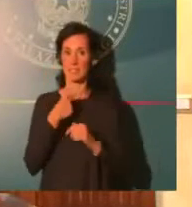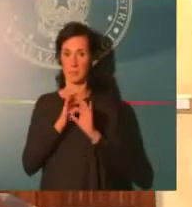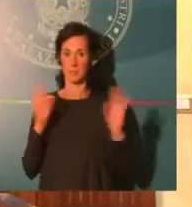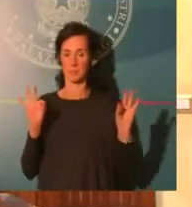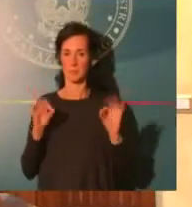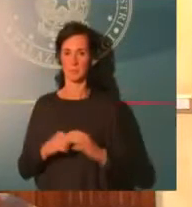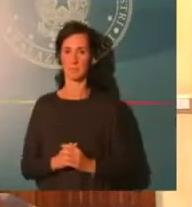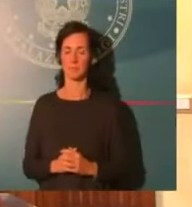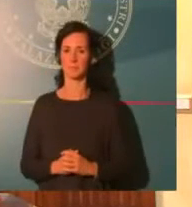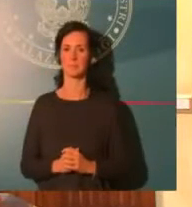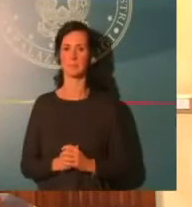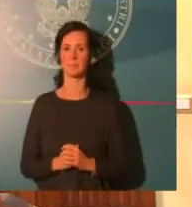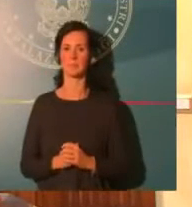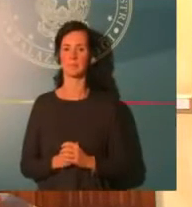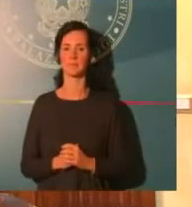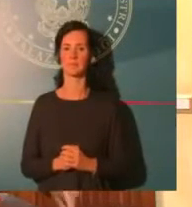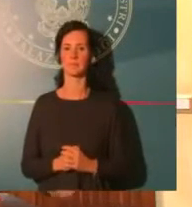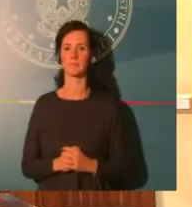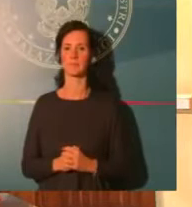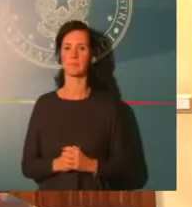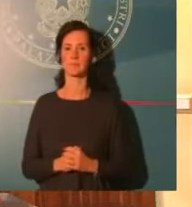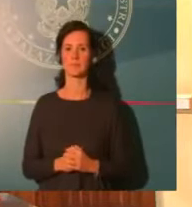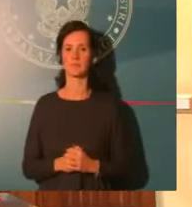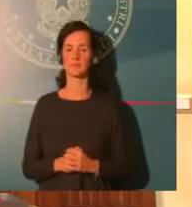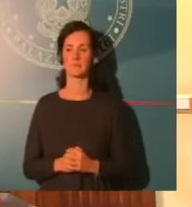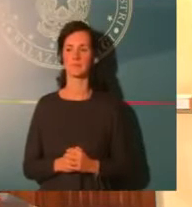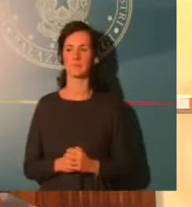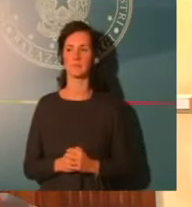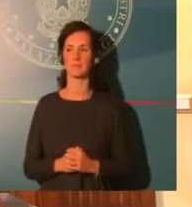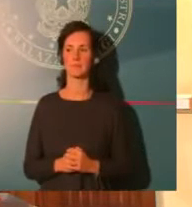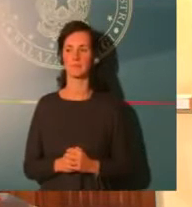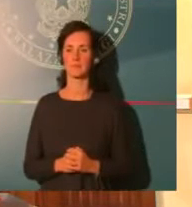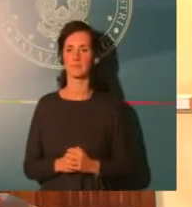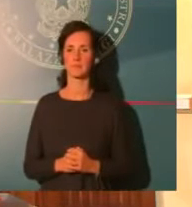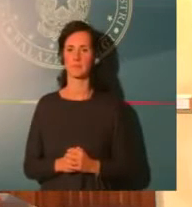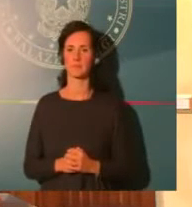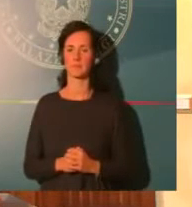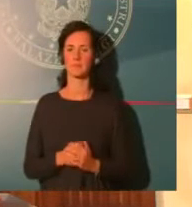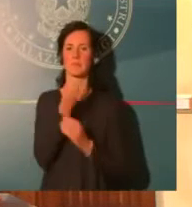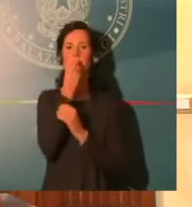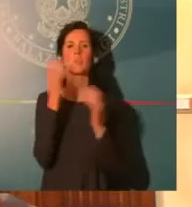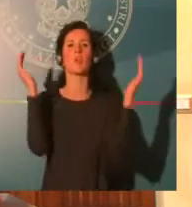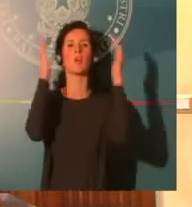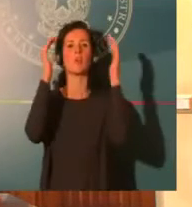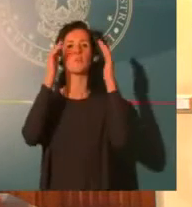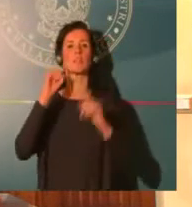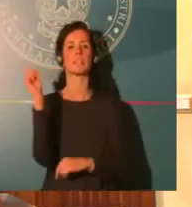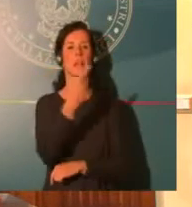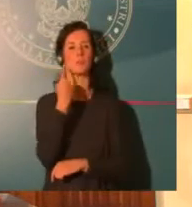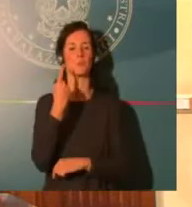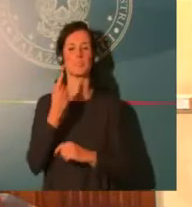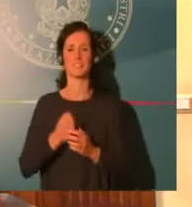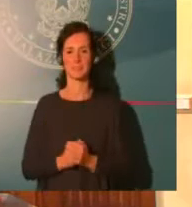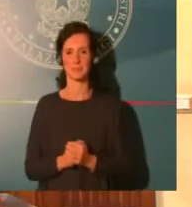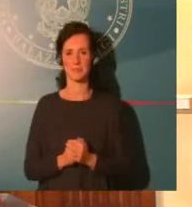Buonasera a tutti. Abbiamo appena varato in Consiglio dei Ministri il decreto Ristori. È un decreto che